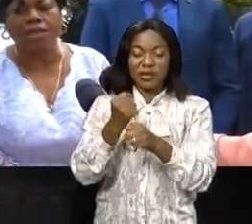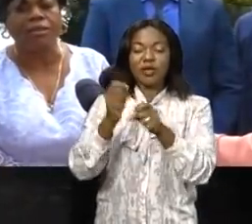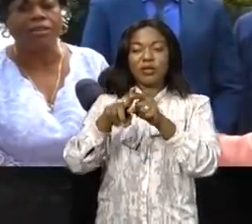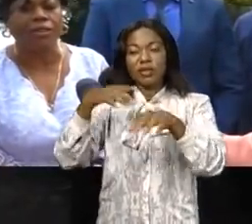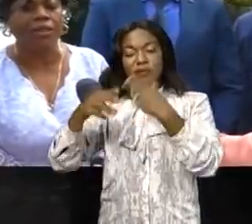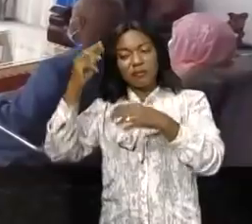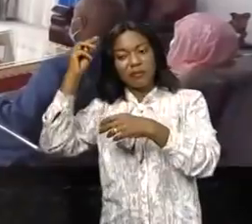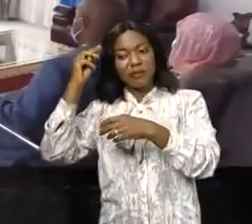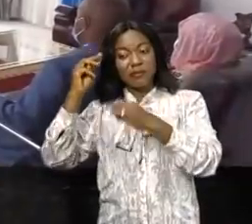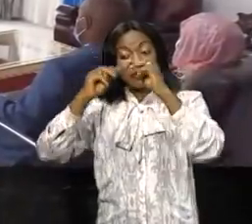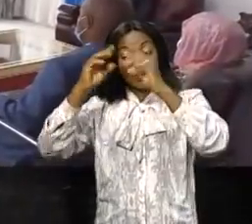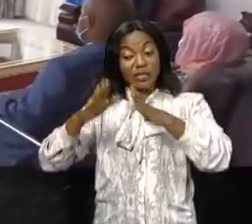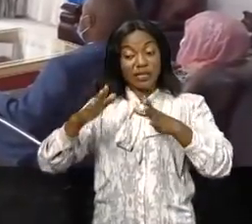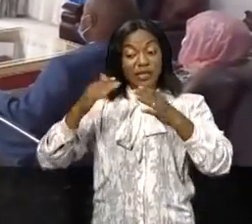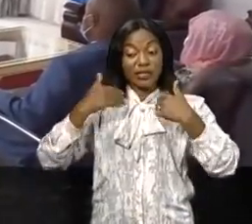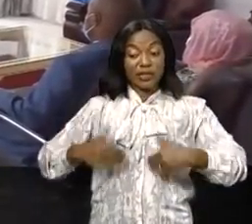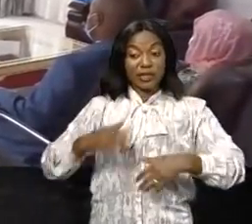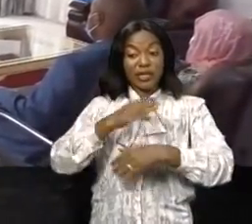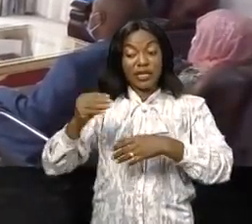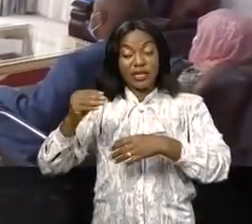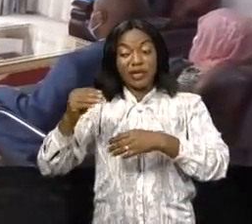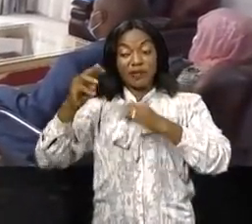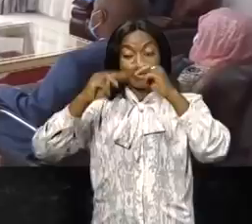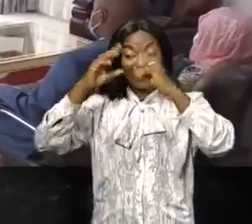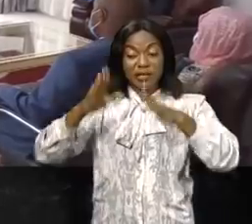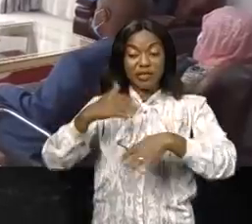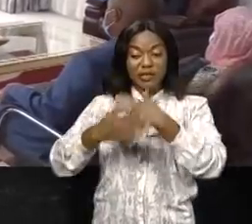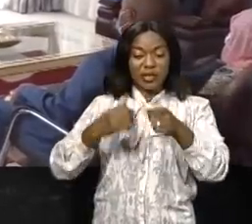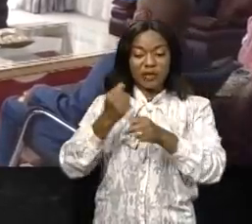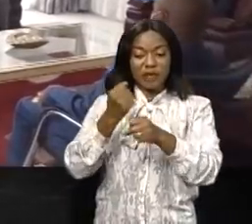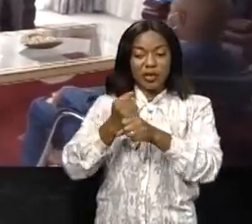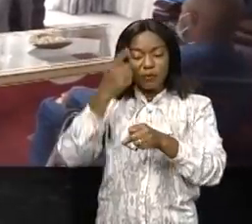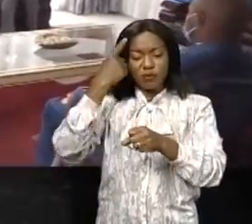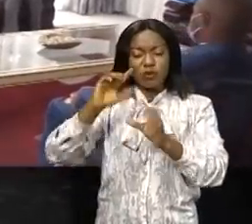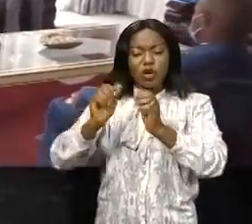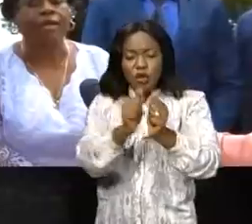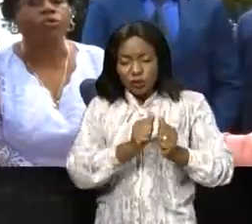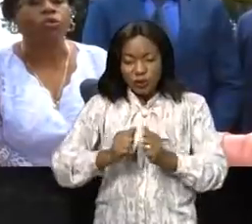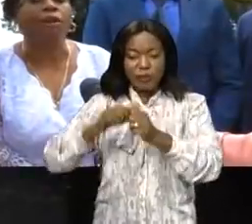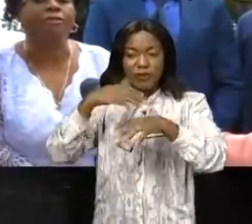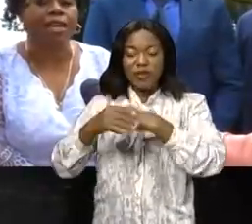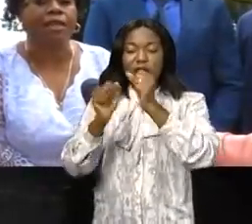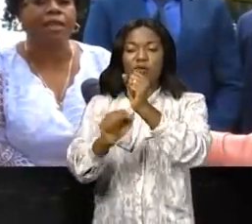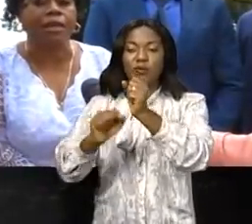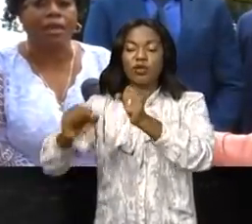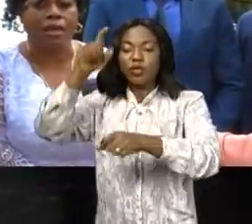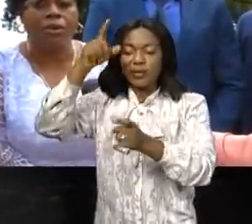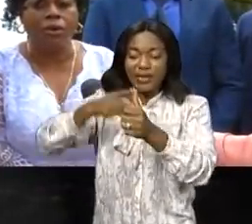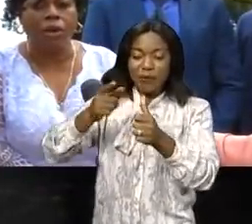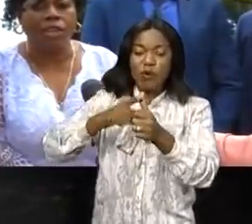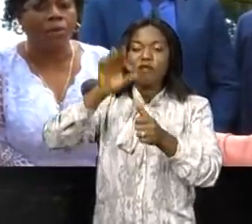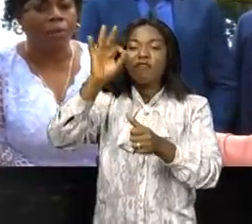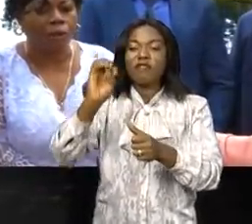ce soit le ministère de la santé et celui du travail pour que nous commencions ensemble à faire la mobilisation de tous les partenaires surtout la FEC qui est